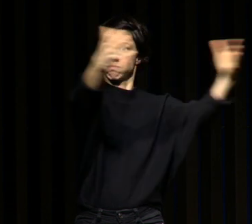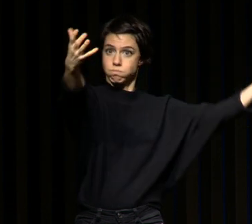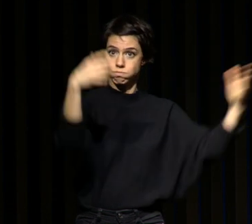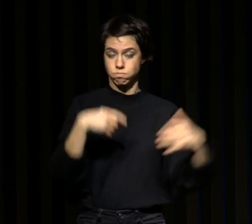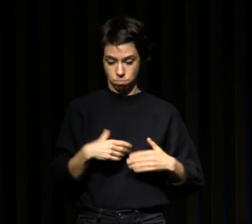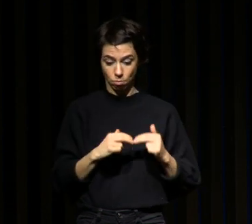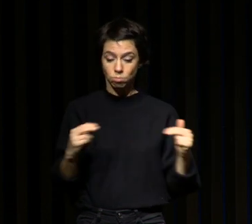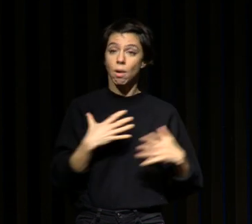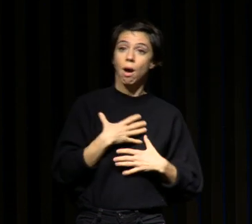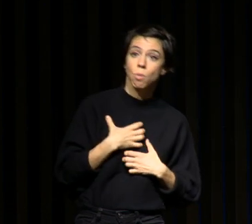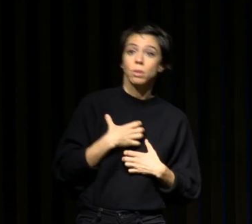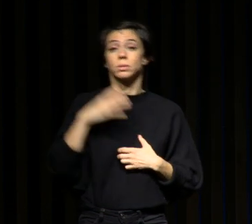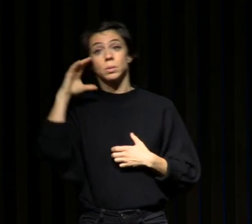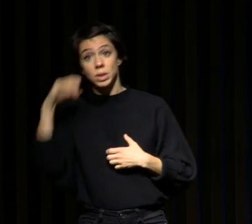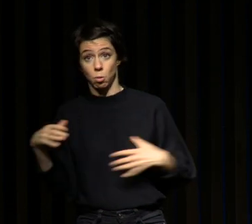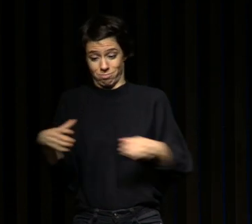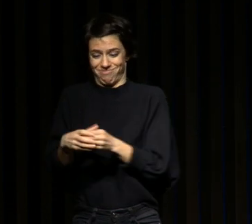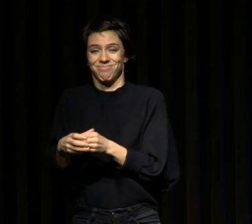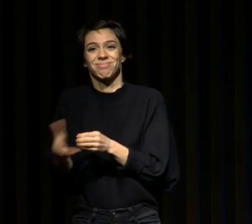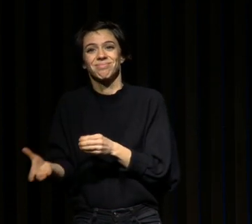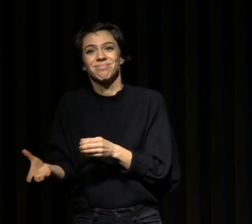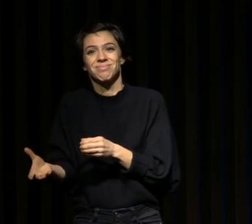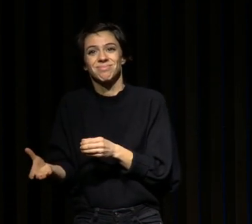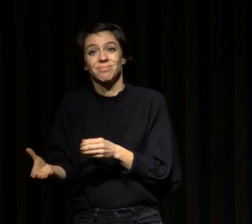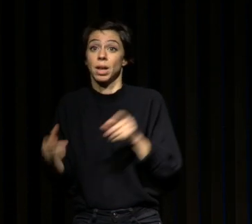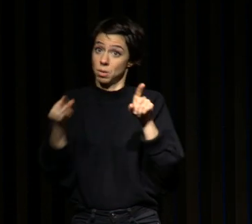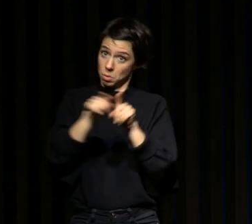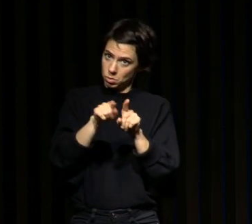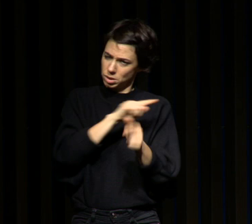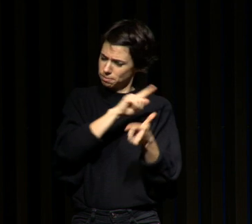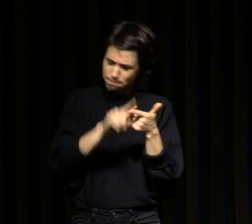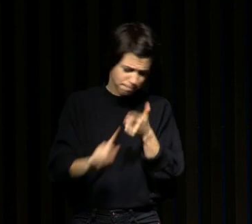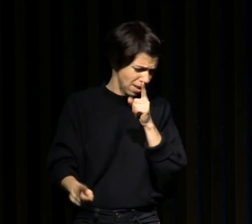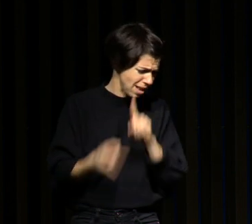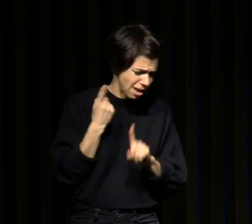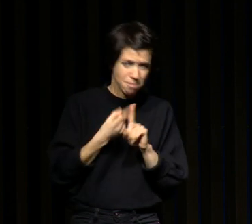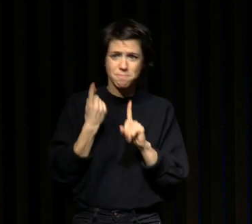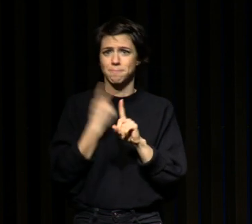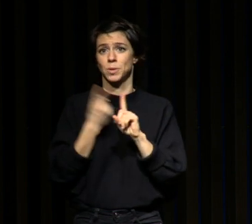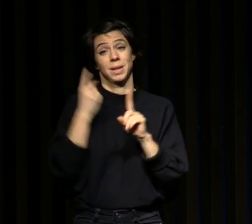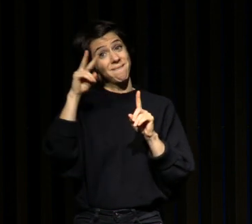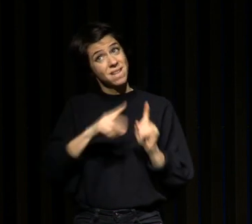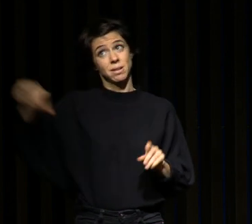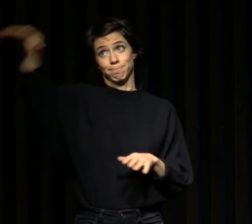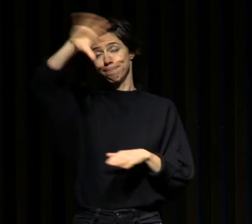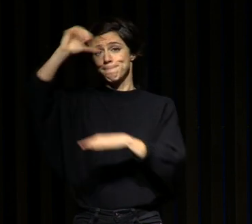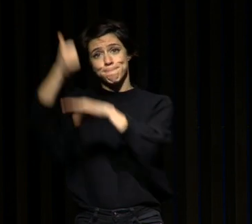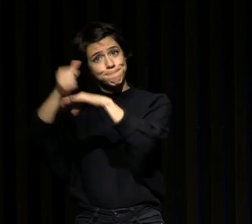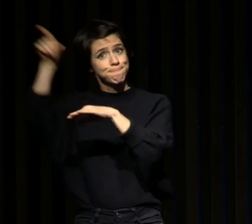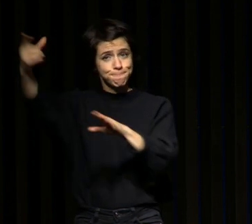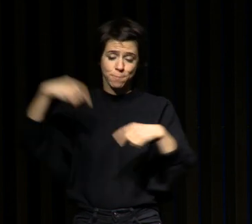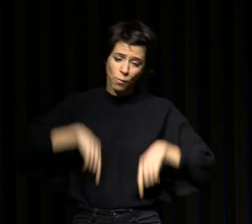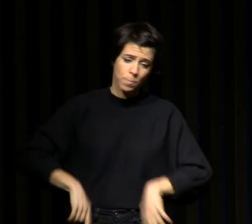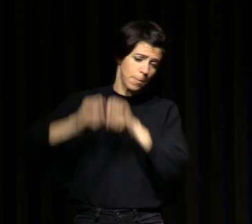le deuxième élément qui est extrêmement important qui n'a absolument pas été adressé par les pouvoirs publics et je pense qu'il y a vraiment une erreur à